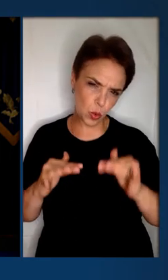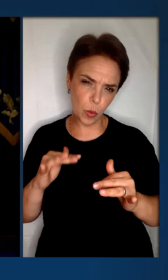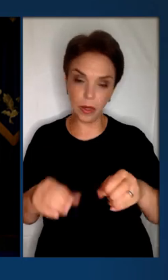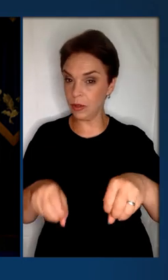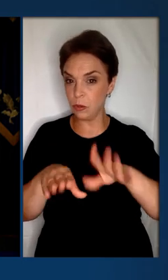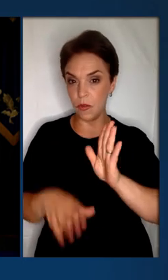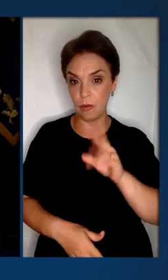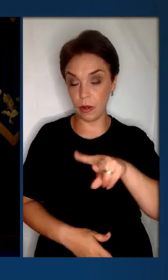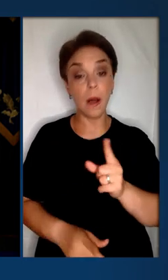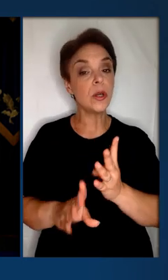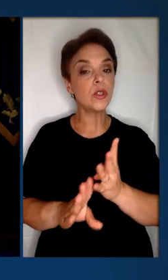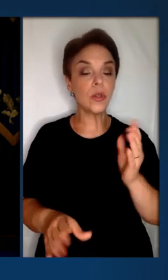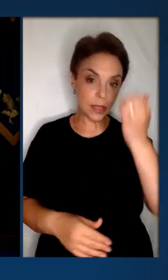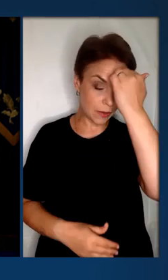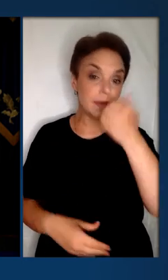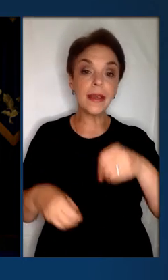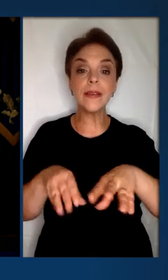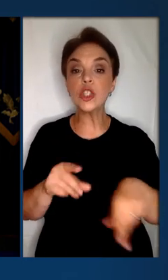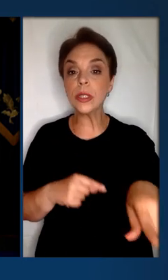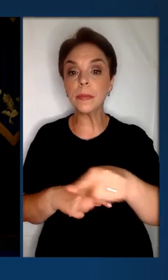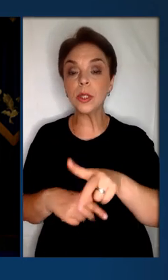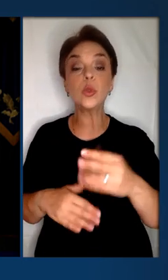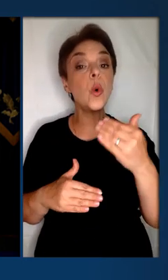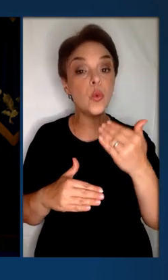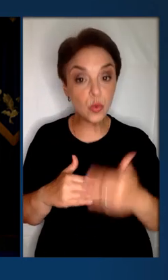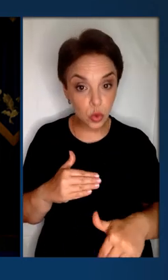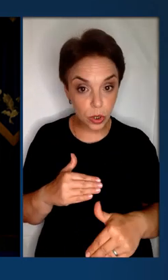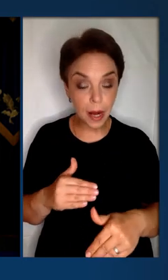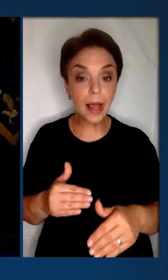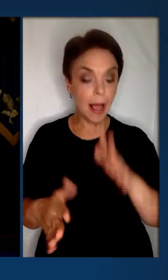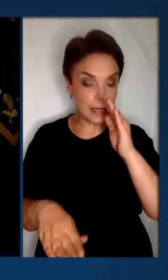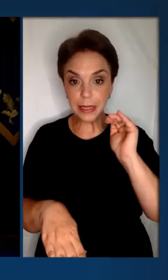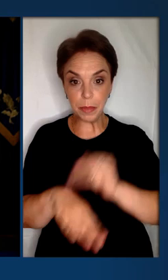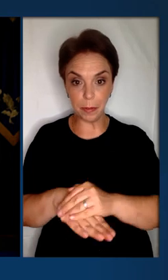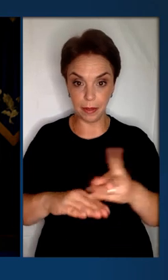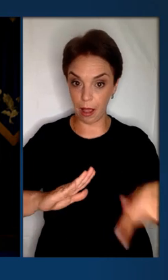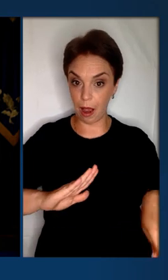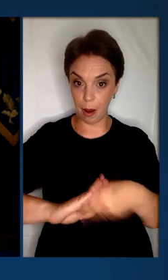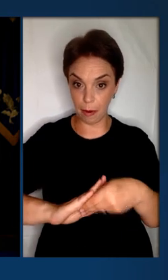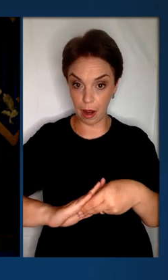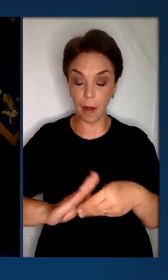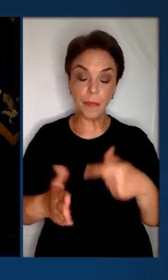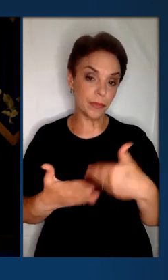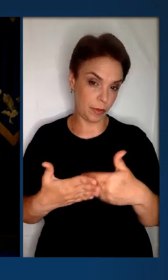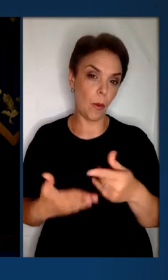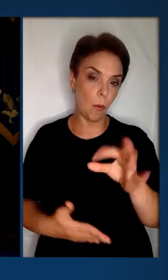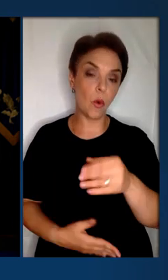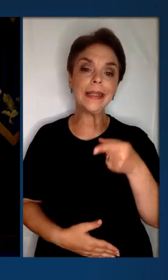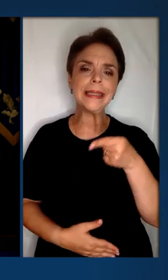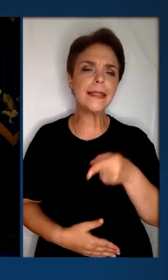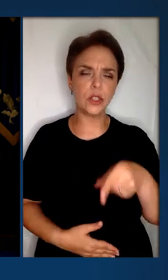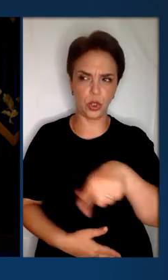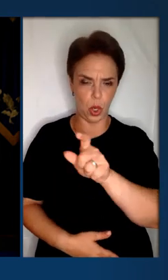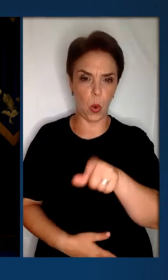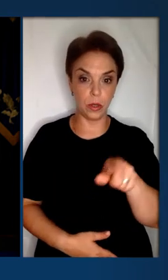сумнівним рішенням ВЛК. В першу чергу завдяки рішенням тих, хто вже спійманий на хабарях. Йдеться щонайменше